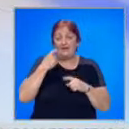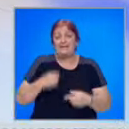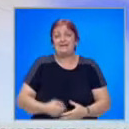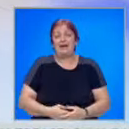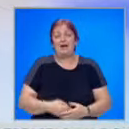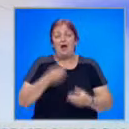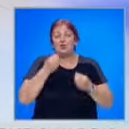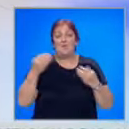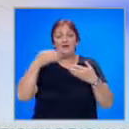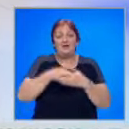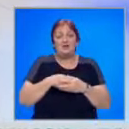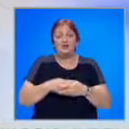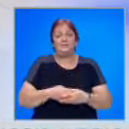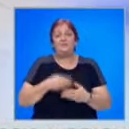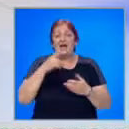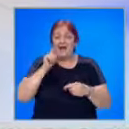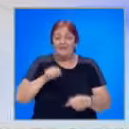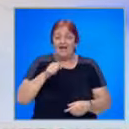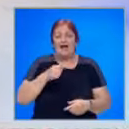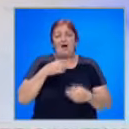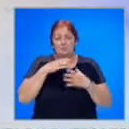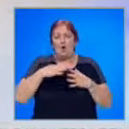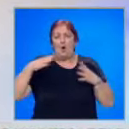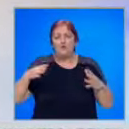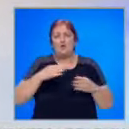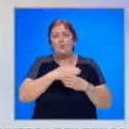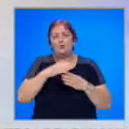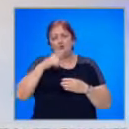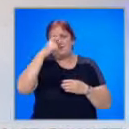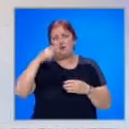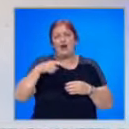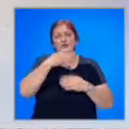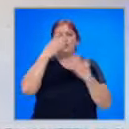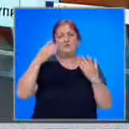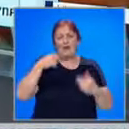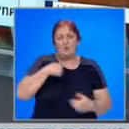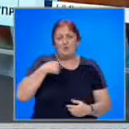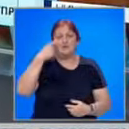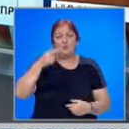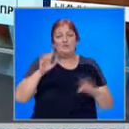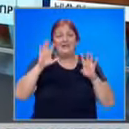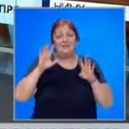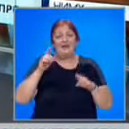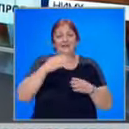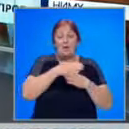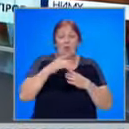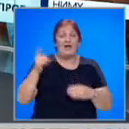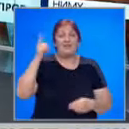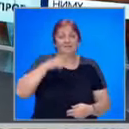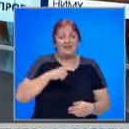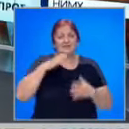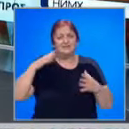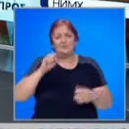Балинск. Добър вечер. Добър вечер. Да, твърде дълго продължава горещото време у нас. Утре е деветият